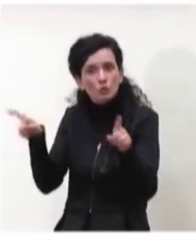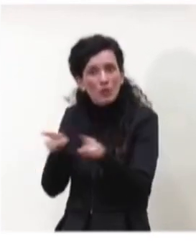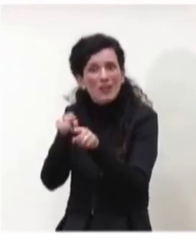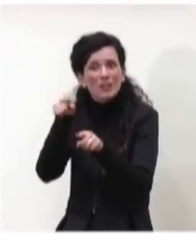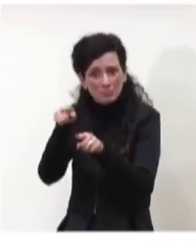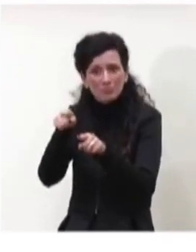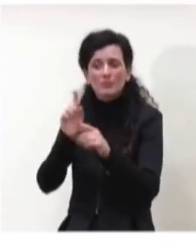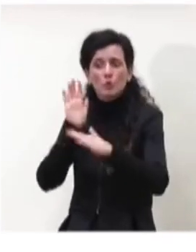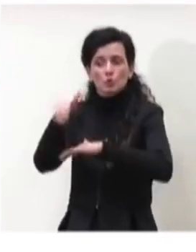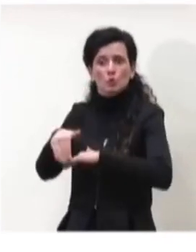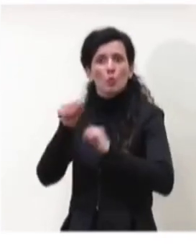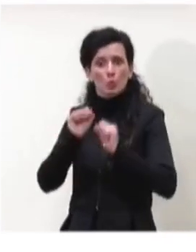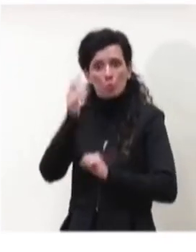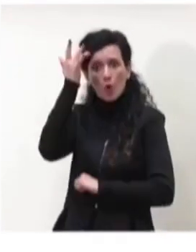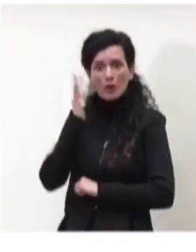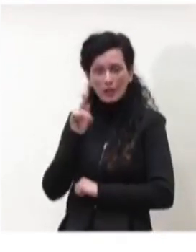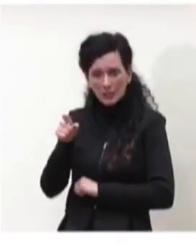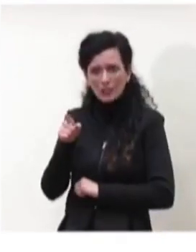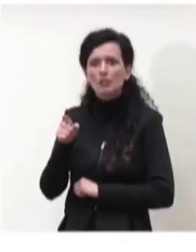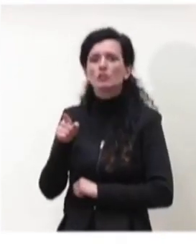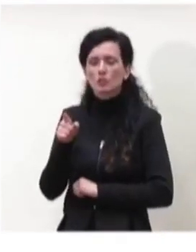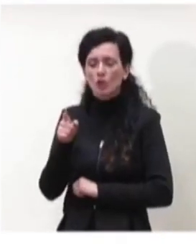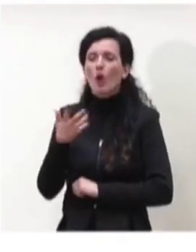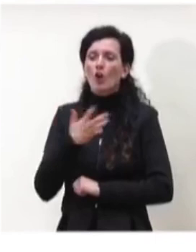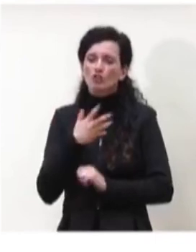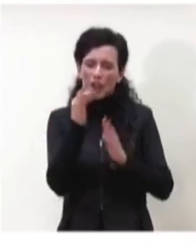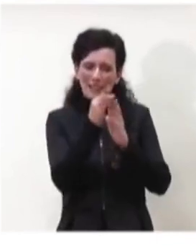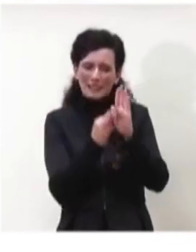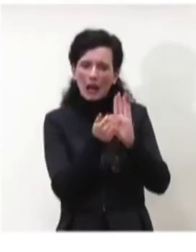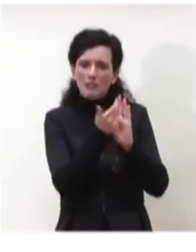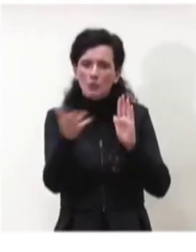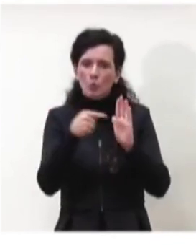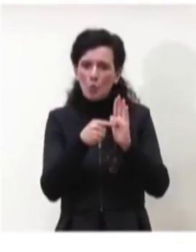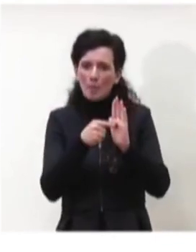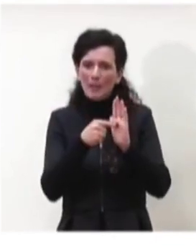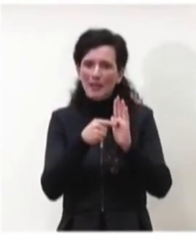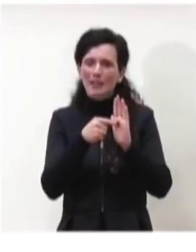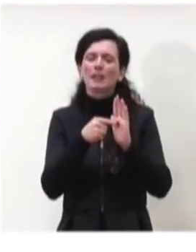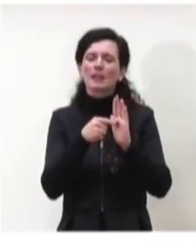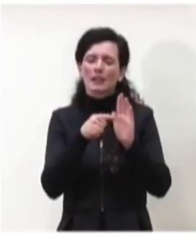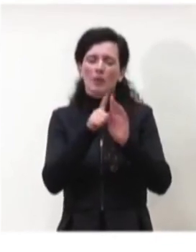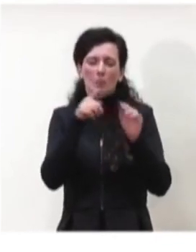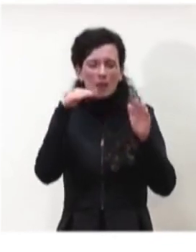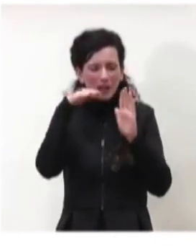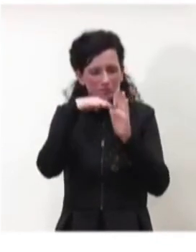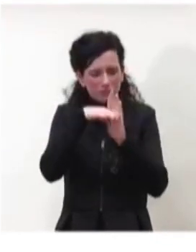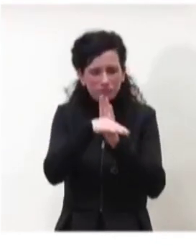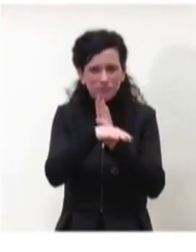i dati di ricrescita che abbiamo censito questa settimana.